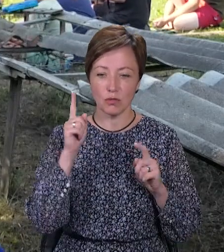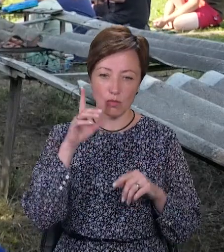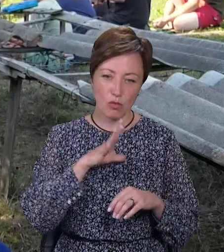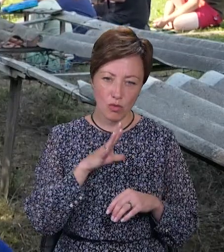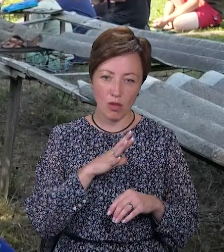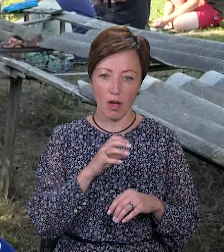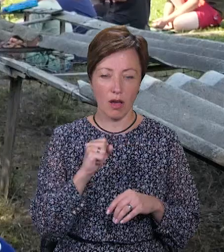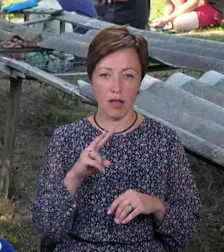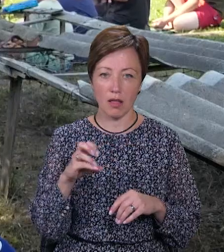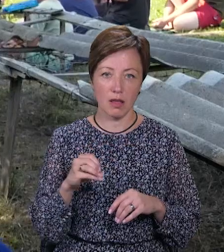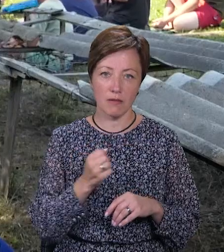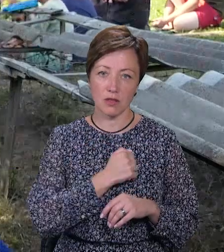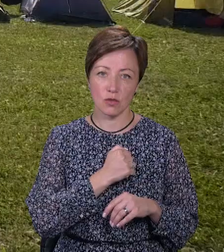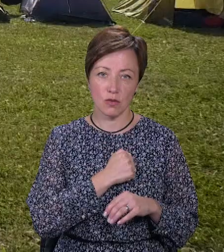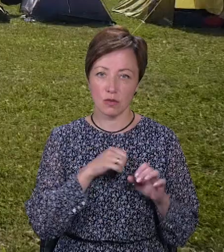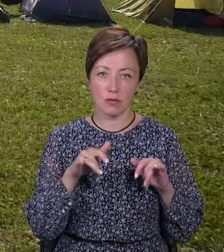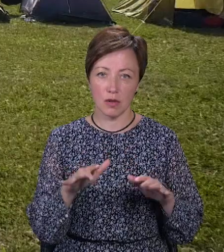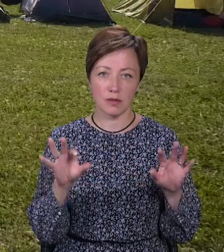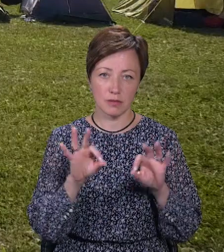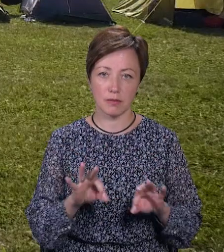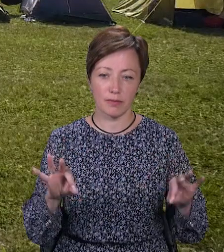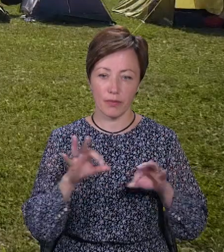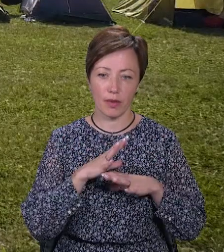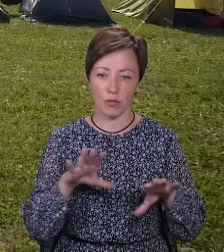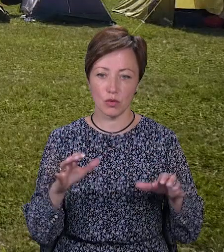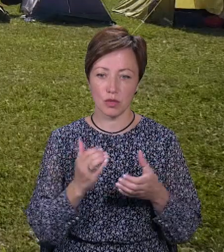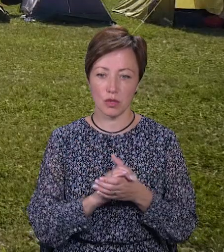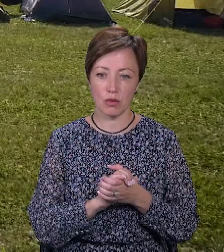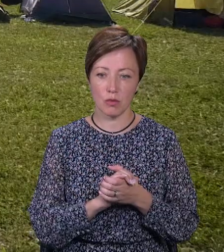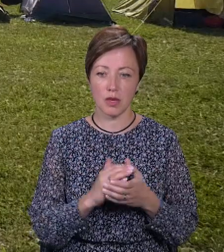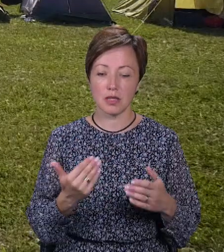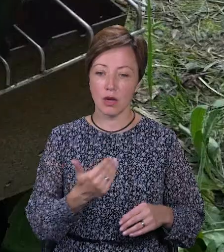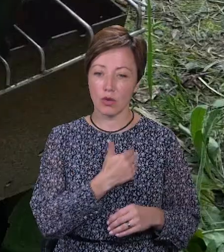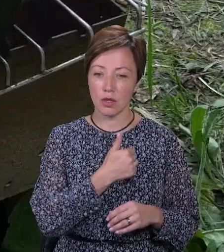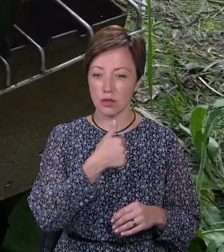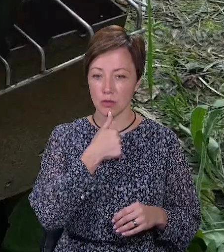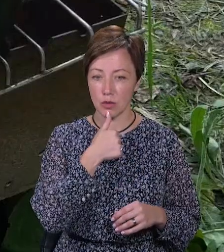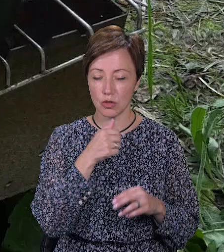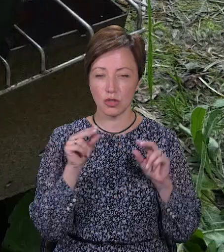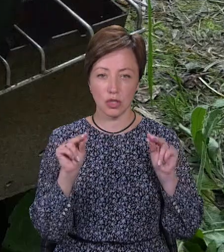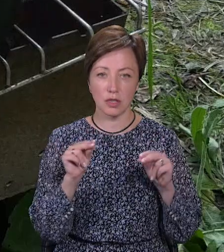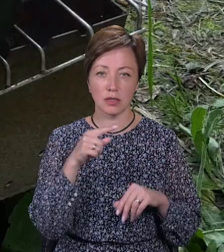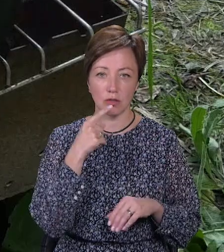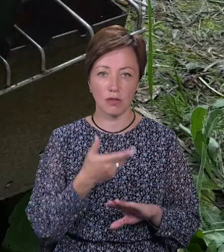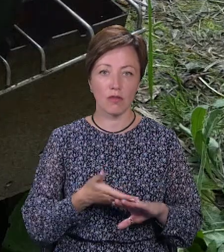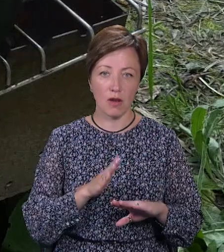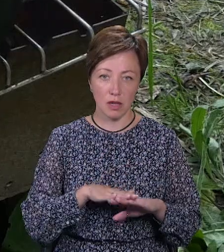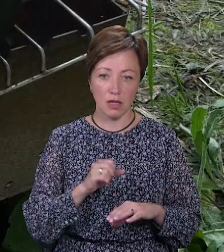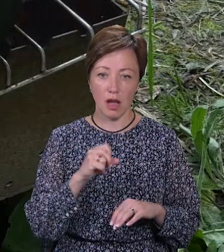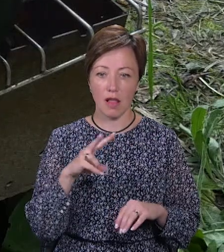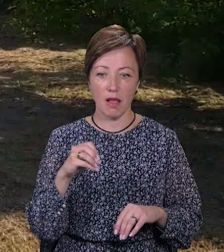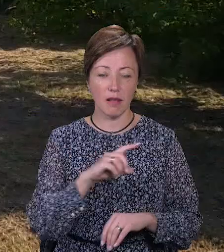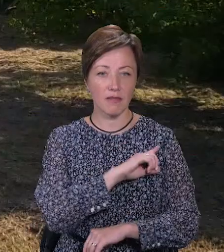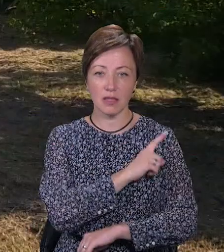було, але з військовою справою не було знайомо. І ось захотілося спробувати. Скажу чесно, важко, але важко більше не